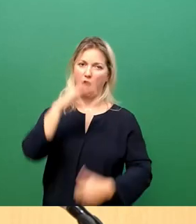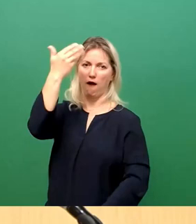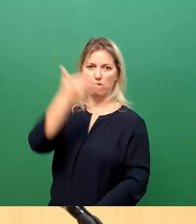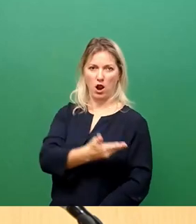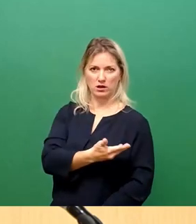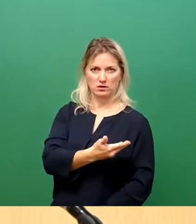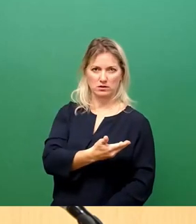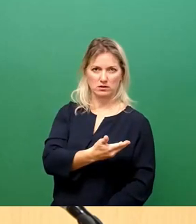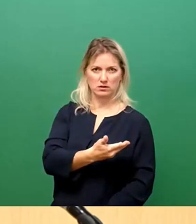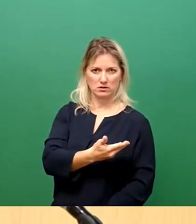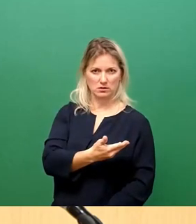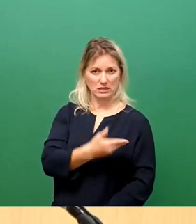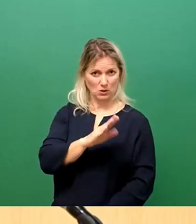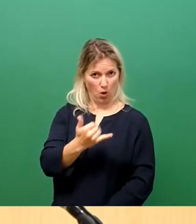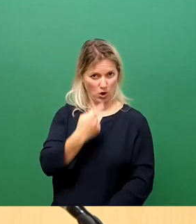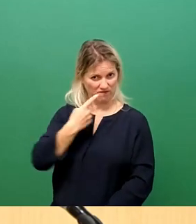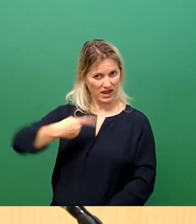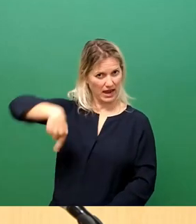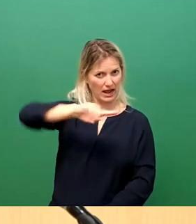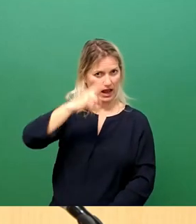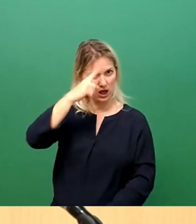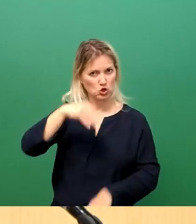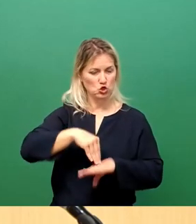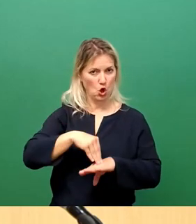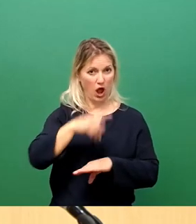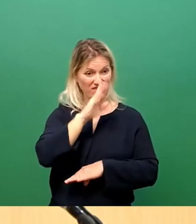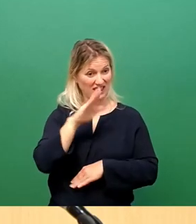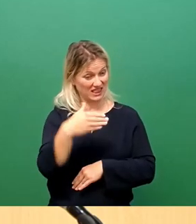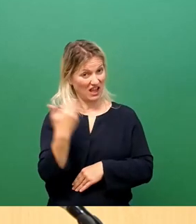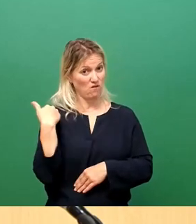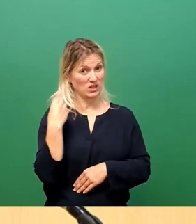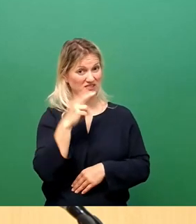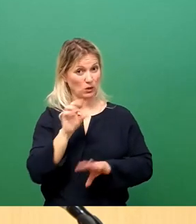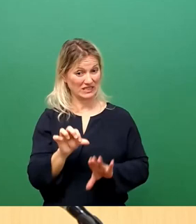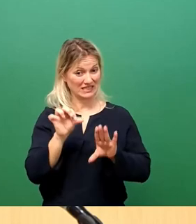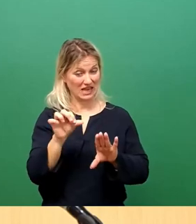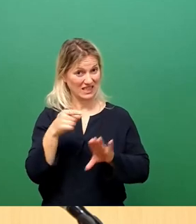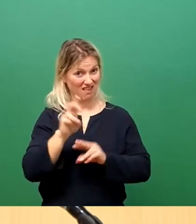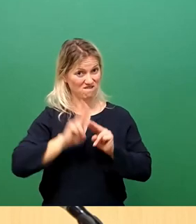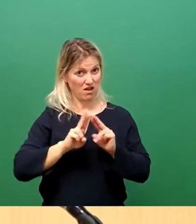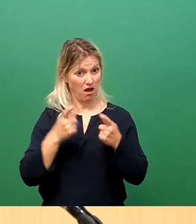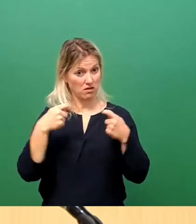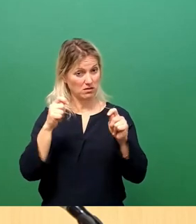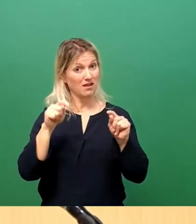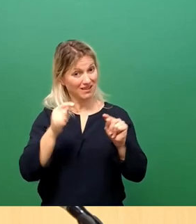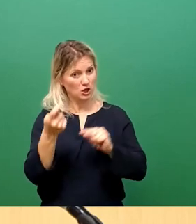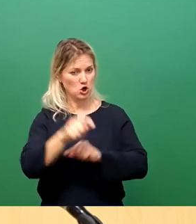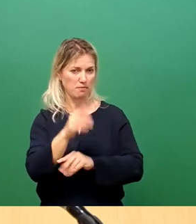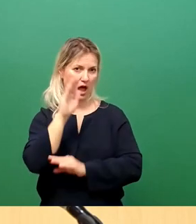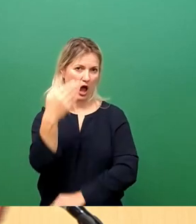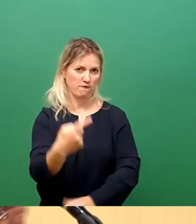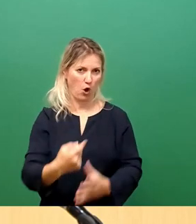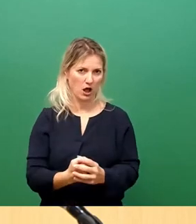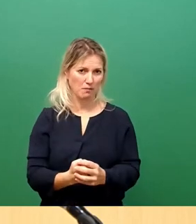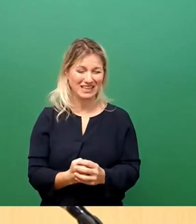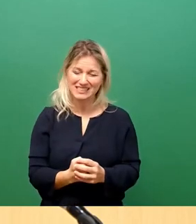immer noch heute einige, dass wenn wir die Variante von 2016 bauen, dass das ein Erfolg wäre. Es ist aber kein